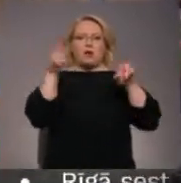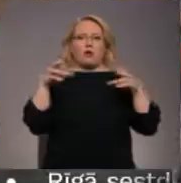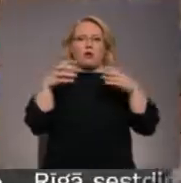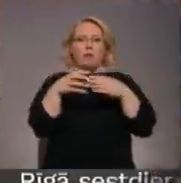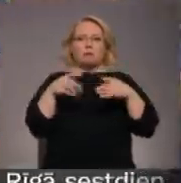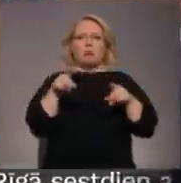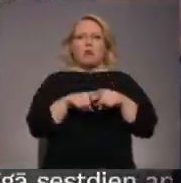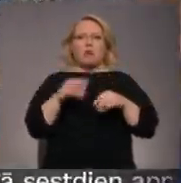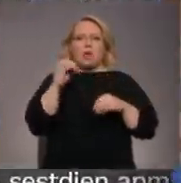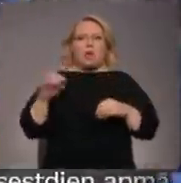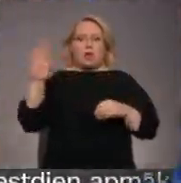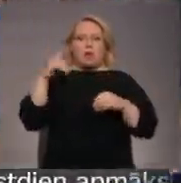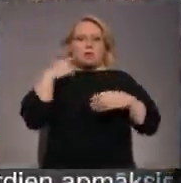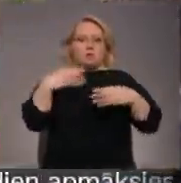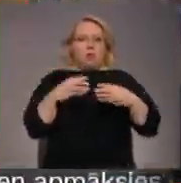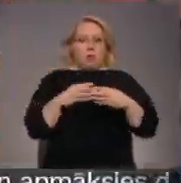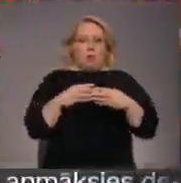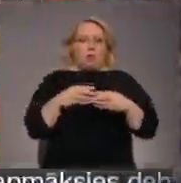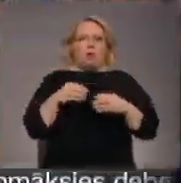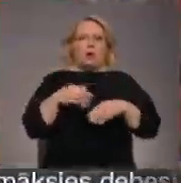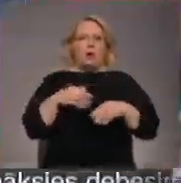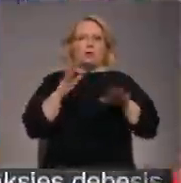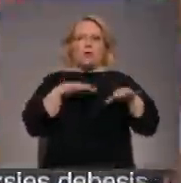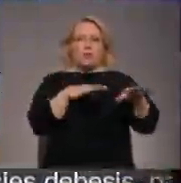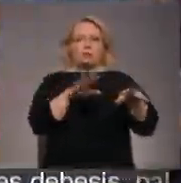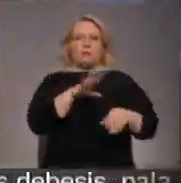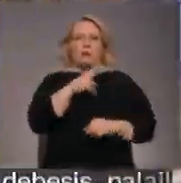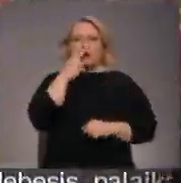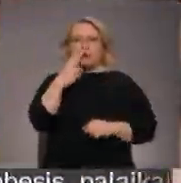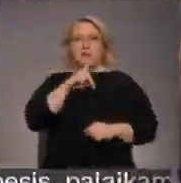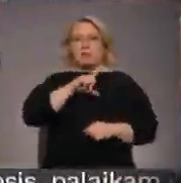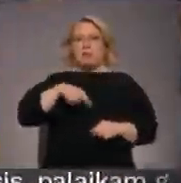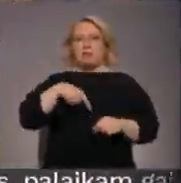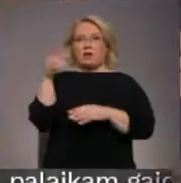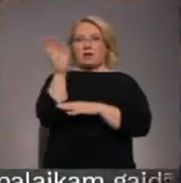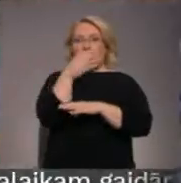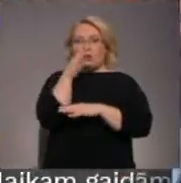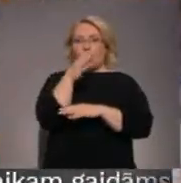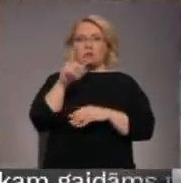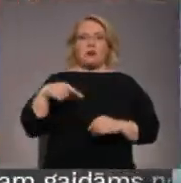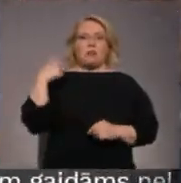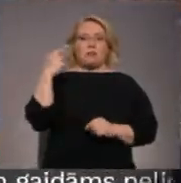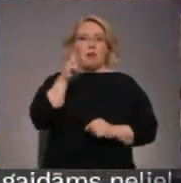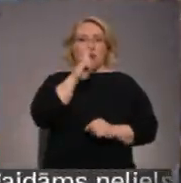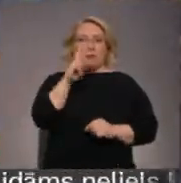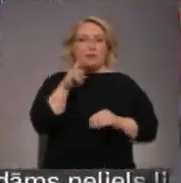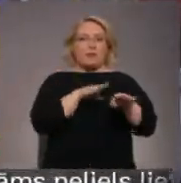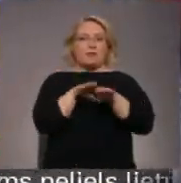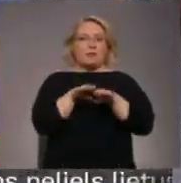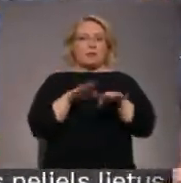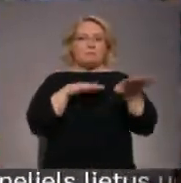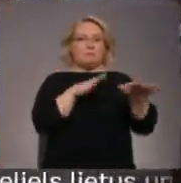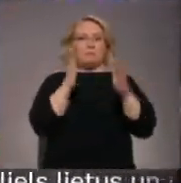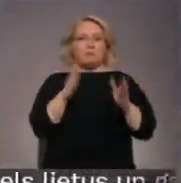un Eiropas padomē. Demonstrācijā bija redzams ap citu arī Latvijas karoks. Viņa kas, tad nākamnedēļ līdzīgs gājienas